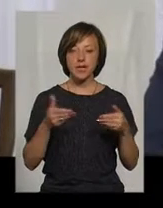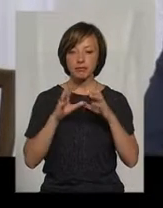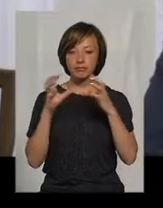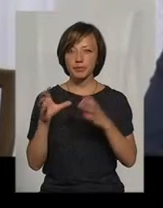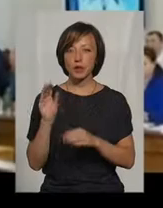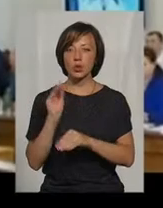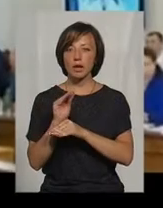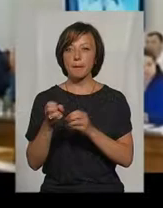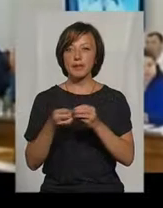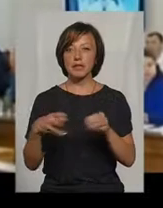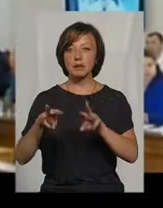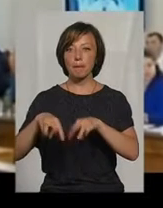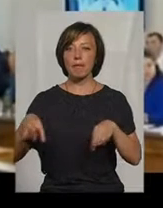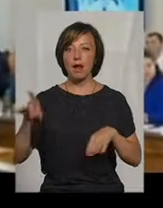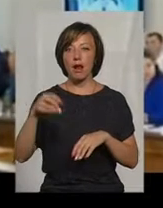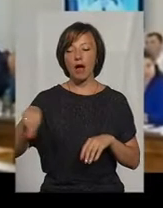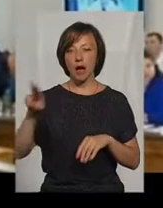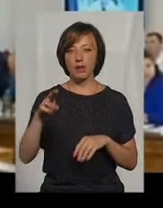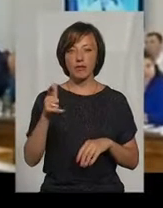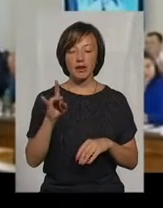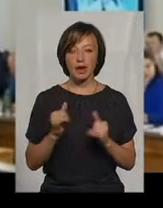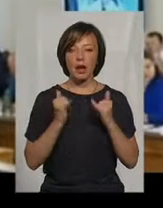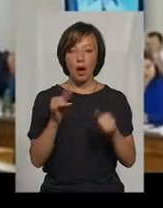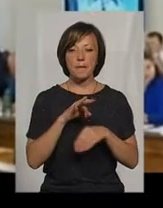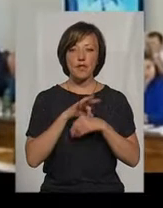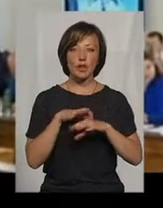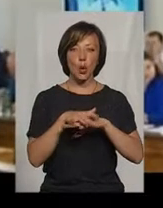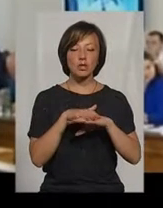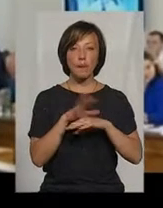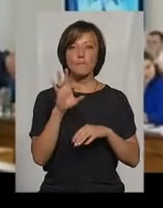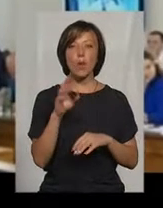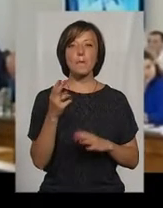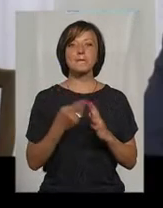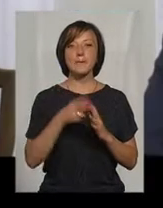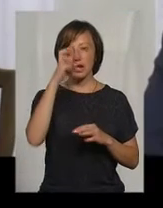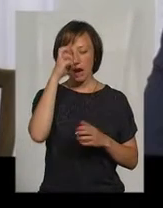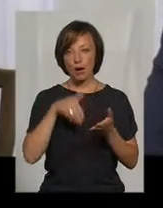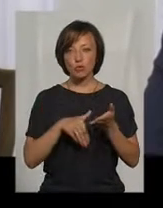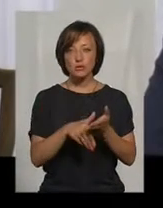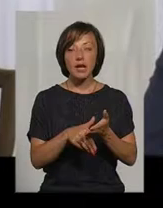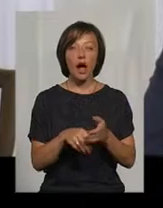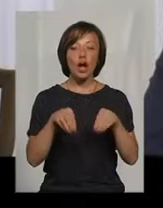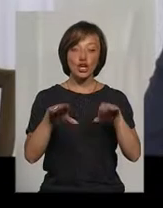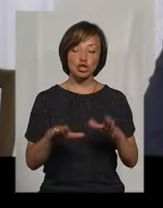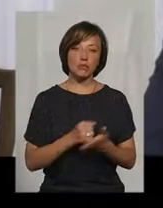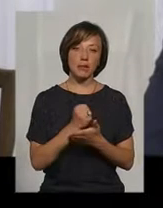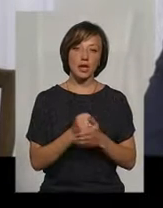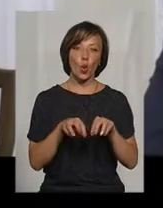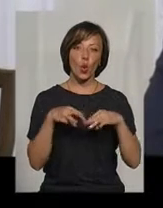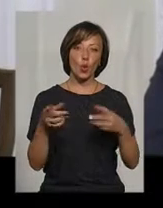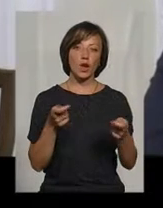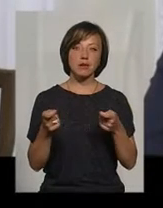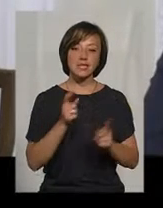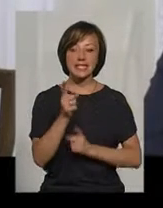додатково 15 мільярдів гривень для проведення розрахунків по пільгам і субсидіям. Рішення буде прийнято урядом